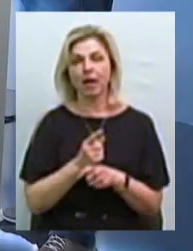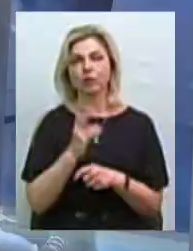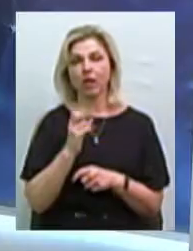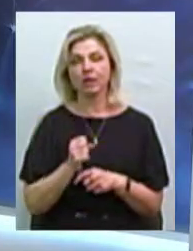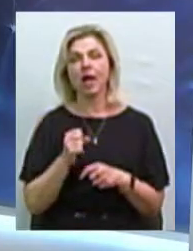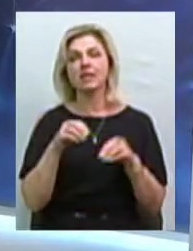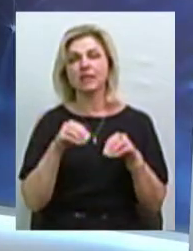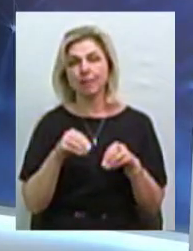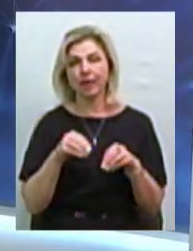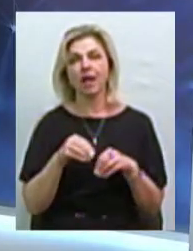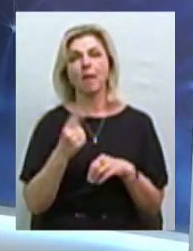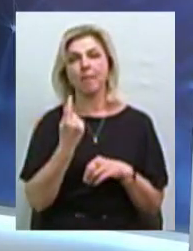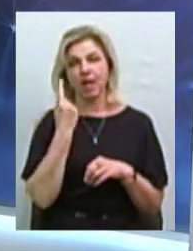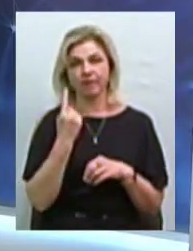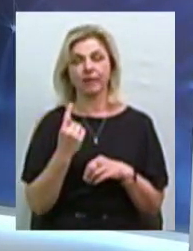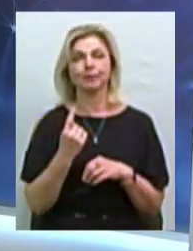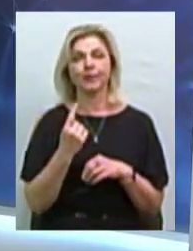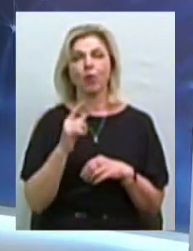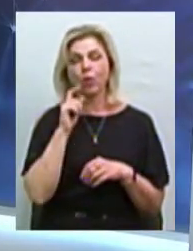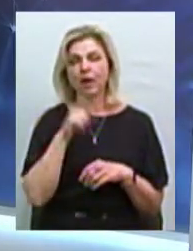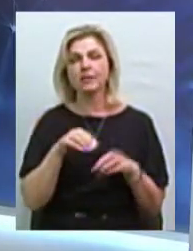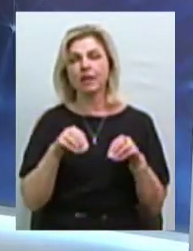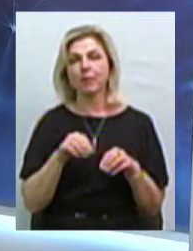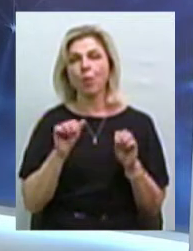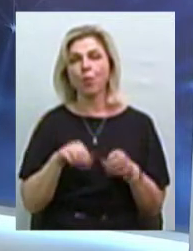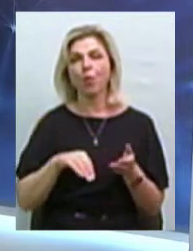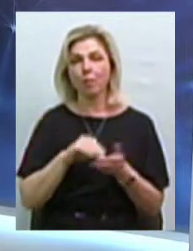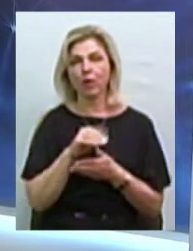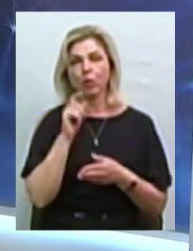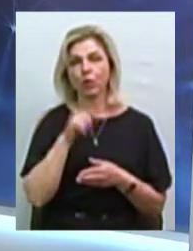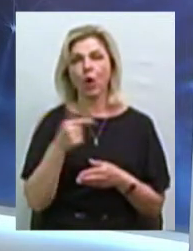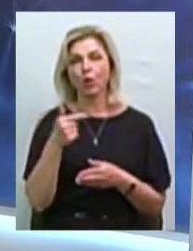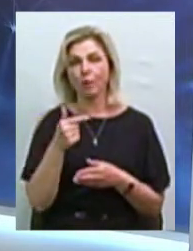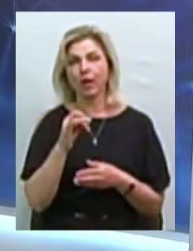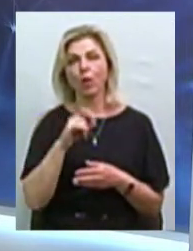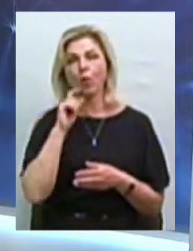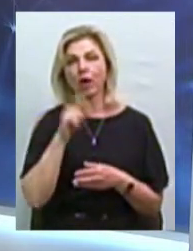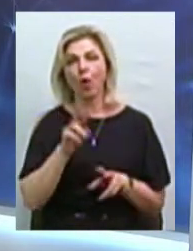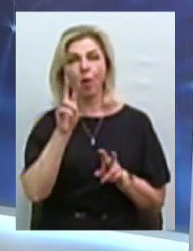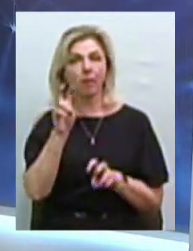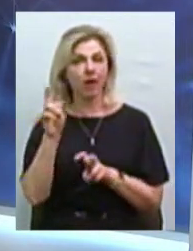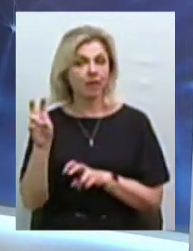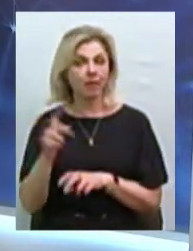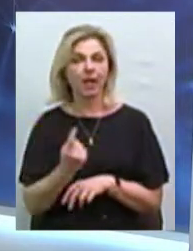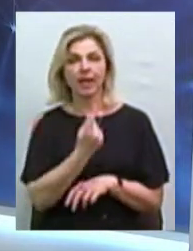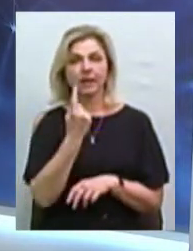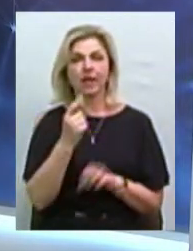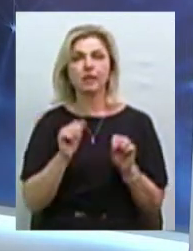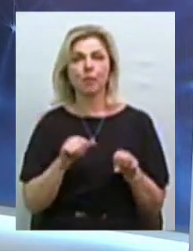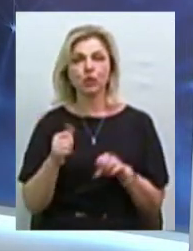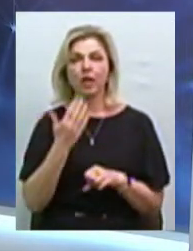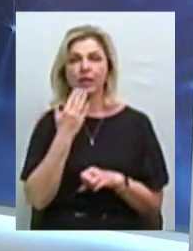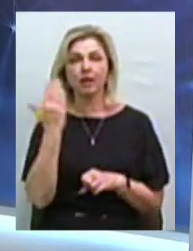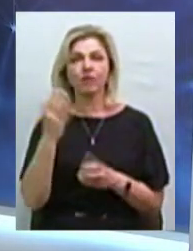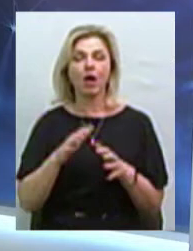господарського призначення. Перший з них. Українська земля може купуватися українськими громадянами та українськими компаніями. Єдина можливість для іноземця